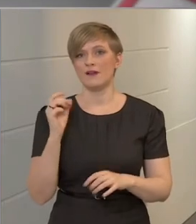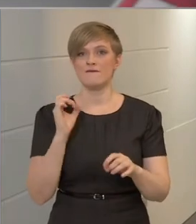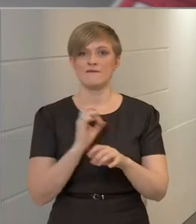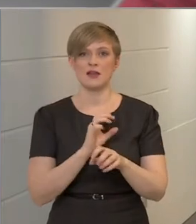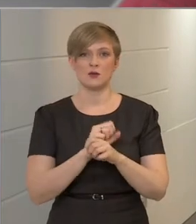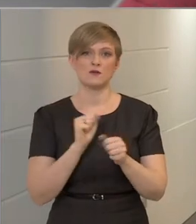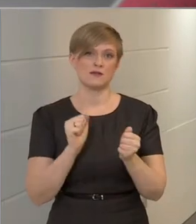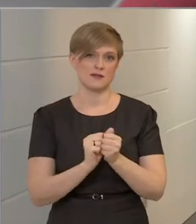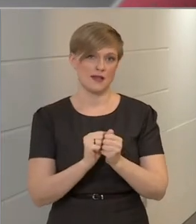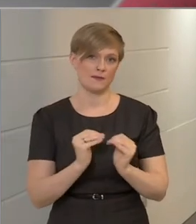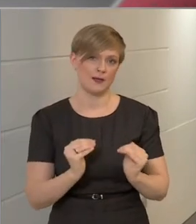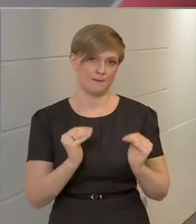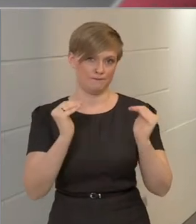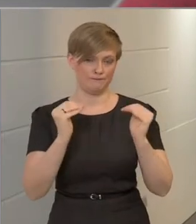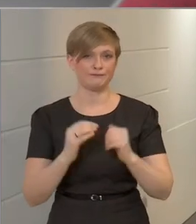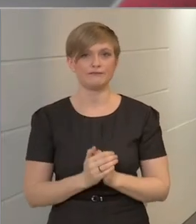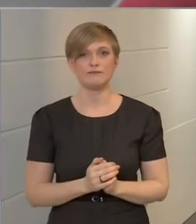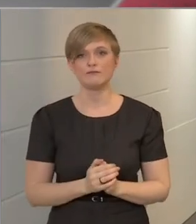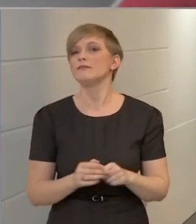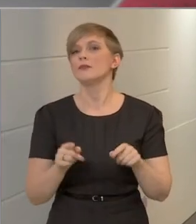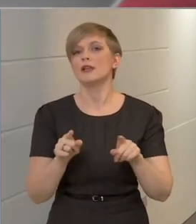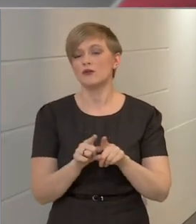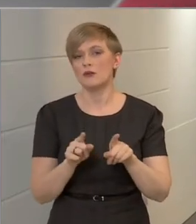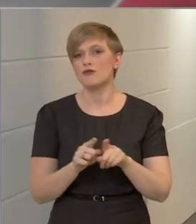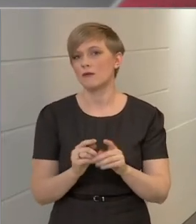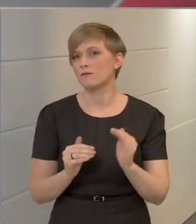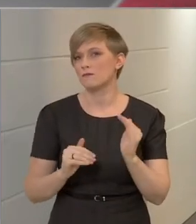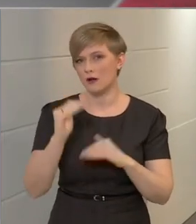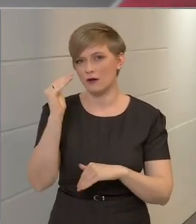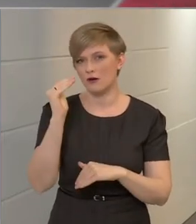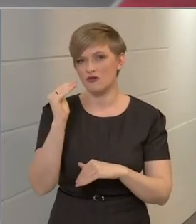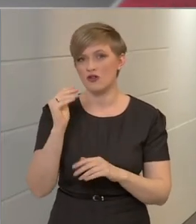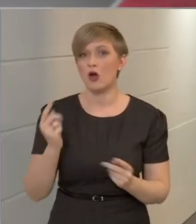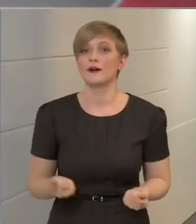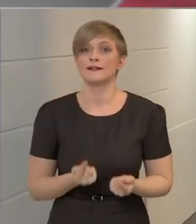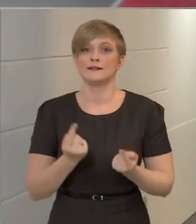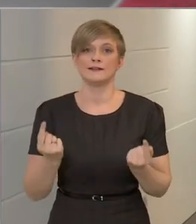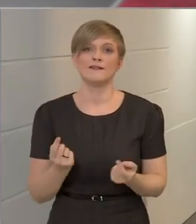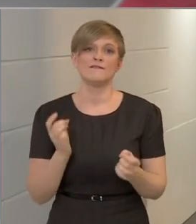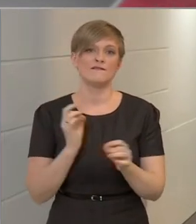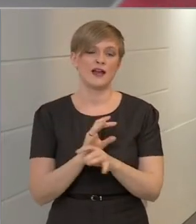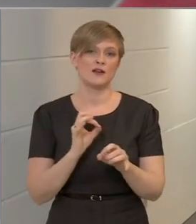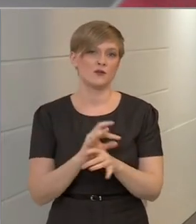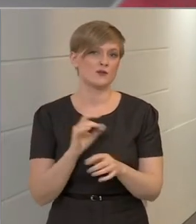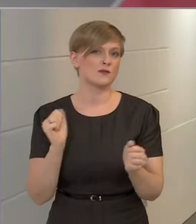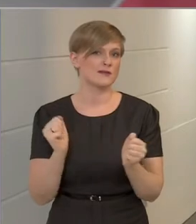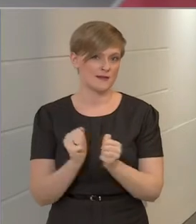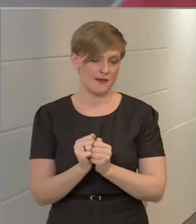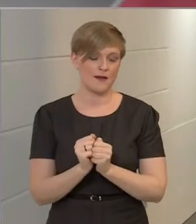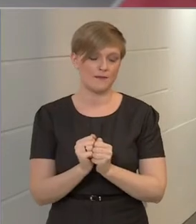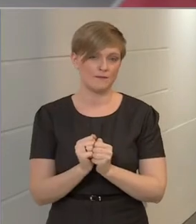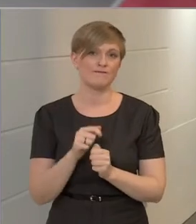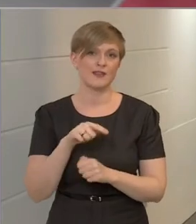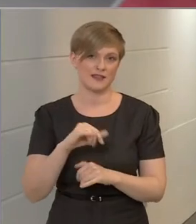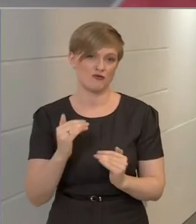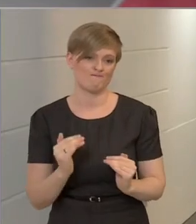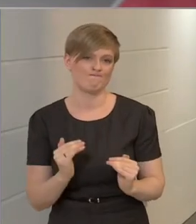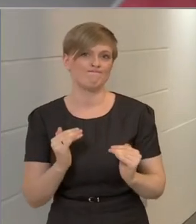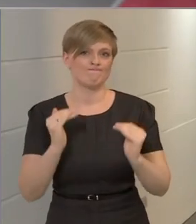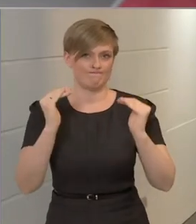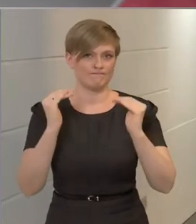fertőzöttek száma. Ugyancsak magas az aktív fertőzöttek száma, ez is